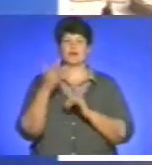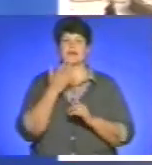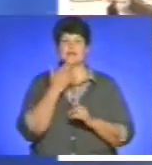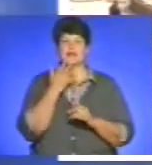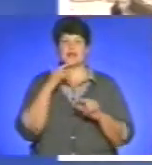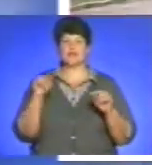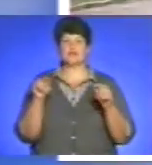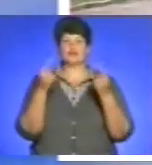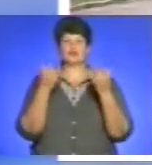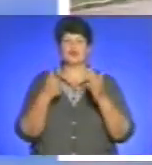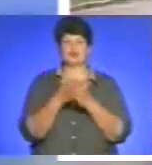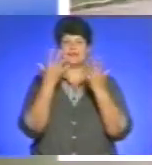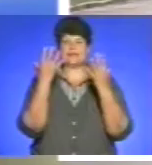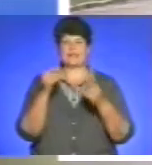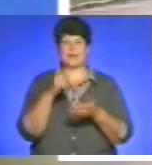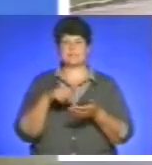відродження до Дня міста.